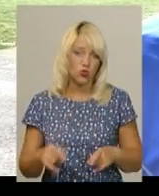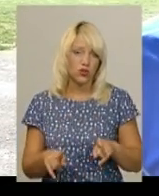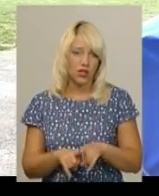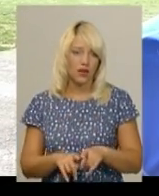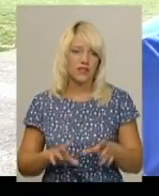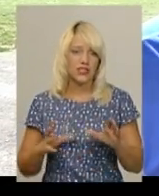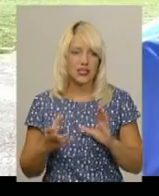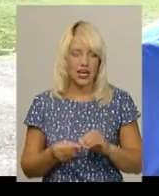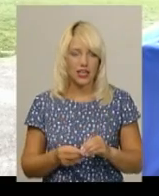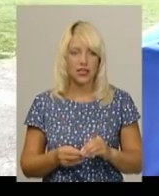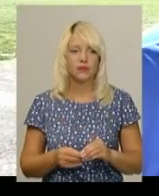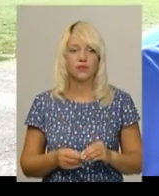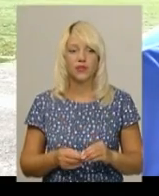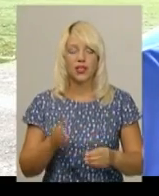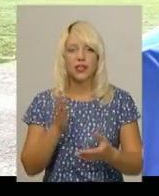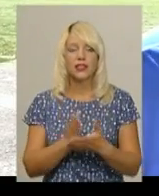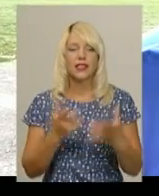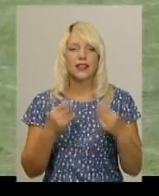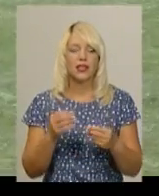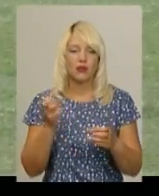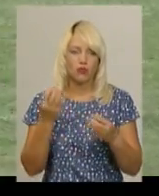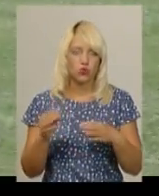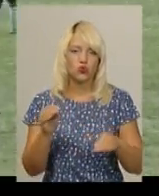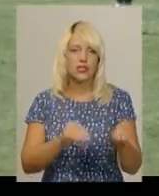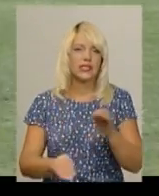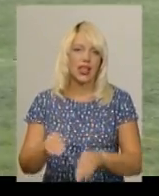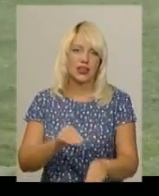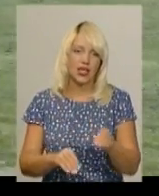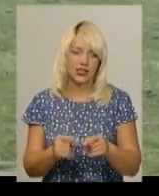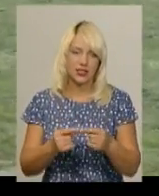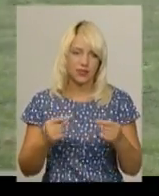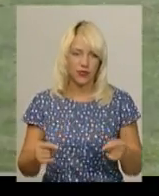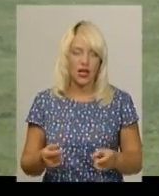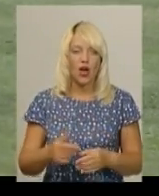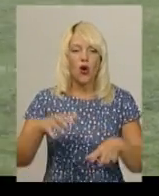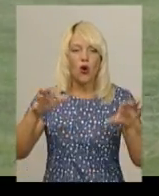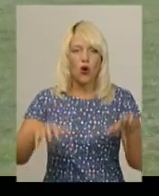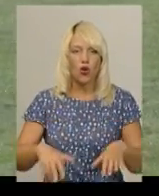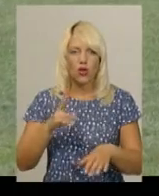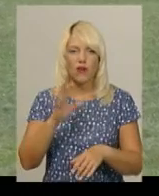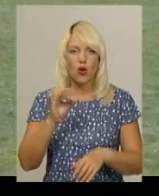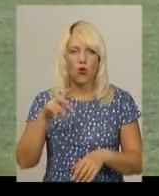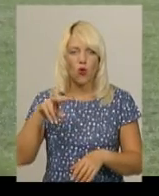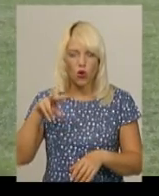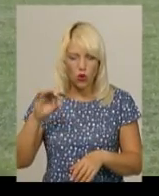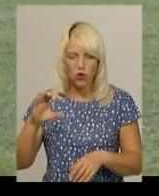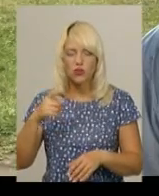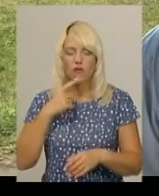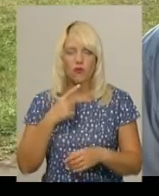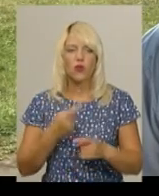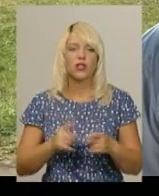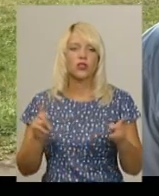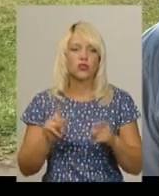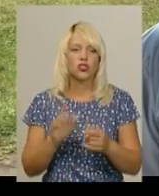інвентар є, де нам складати. Голова районної організації «Колос» Олександр Мазур каже, ситуація йому відома.